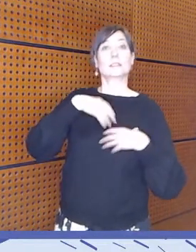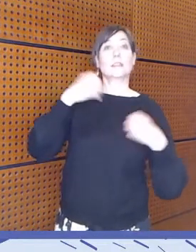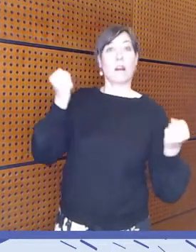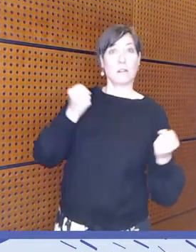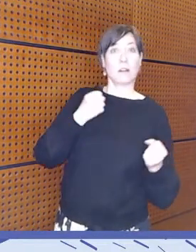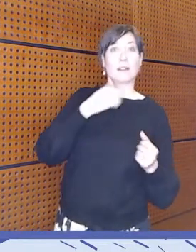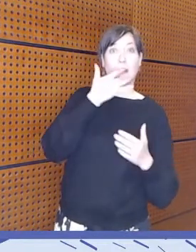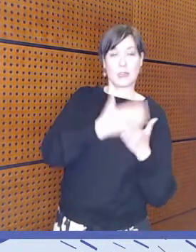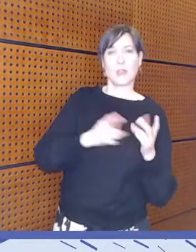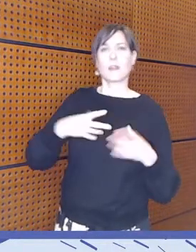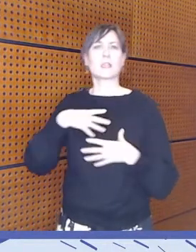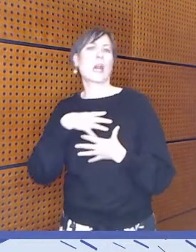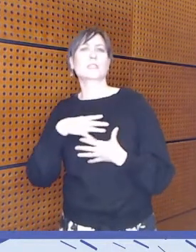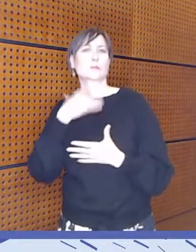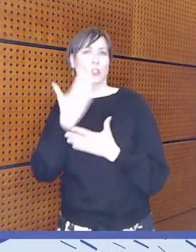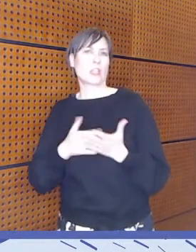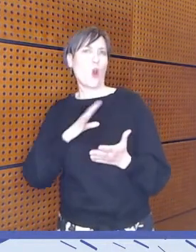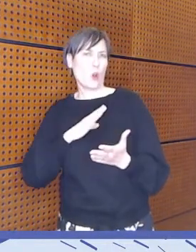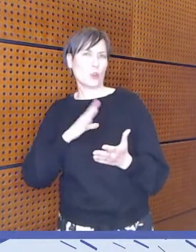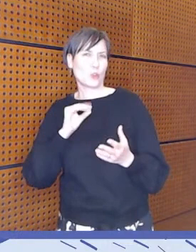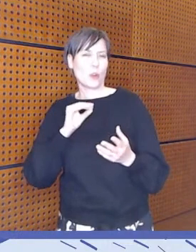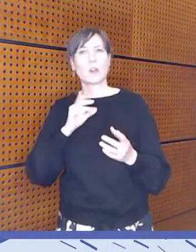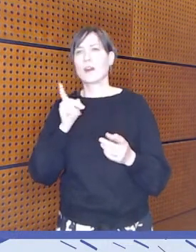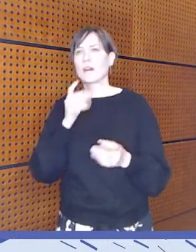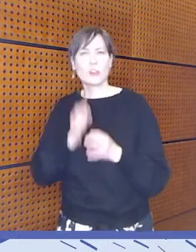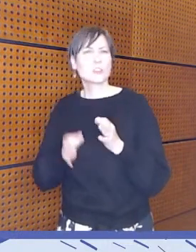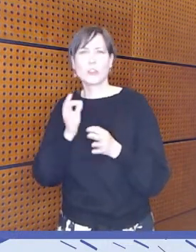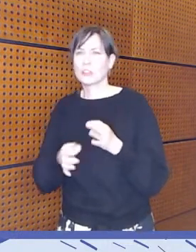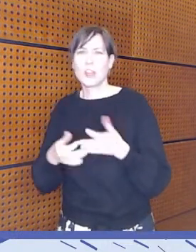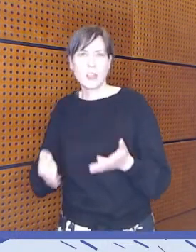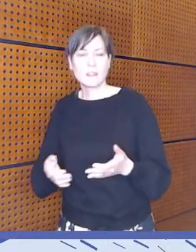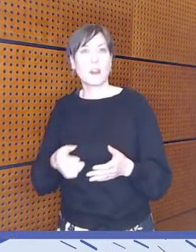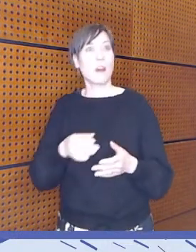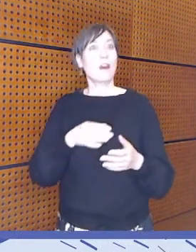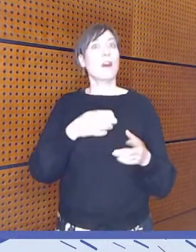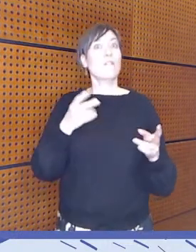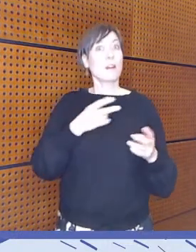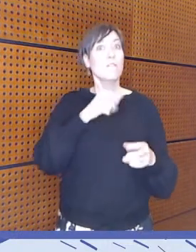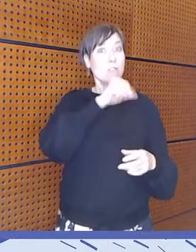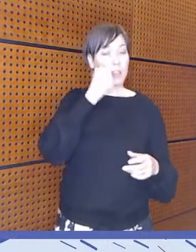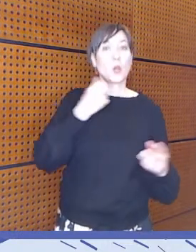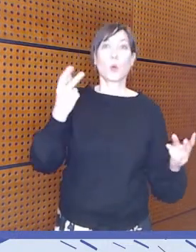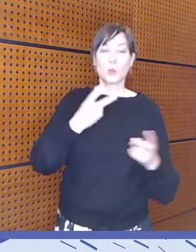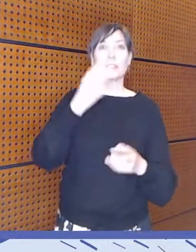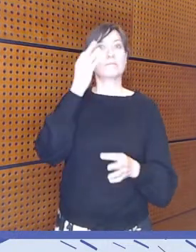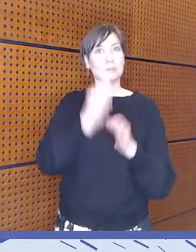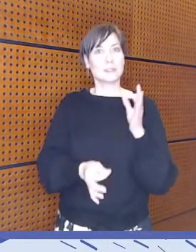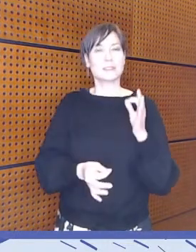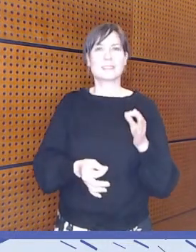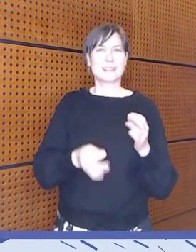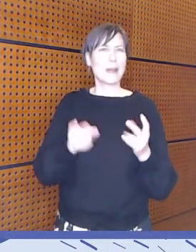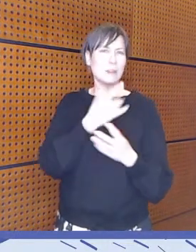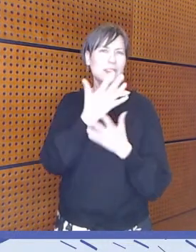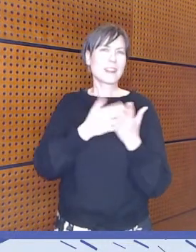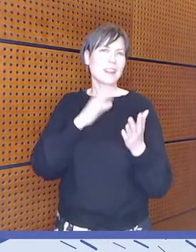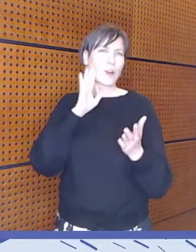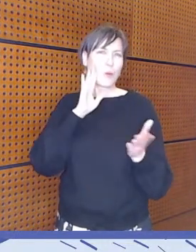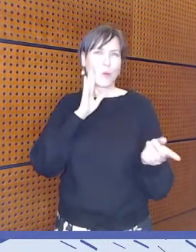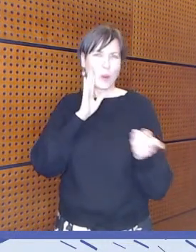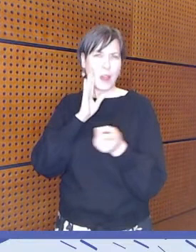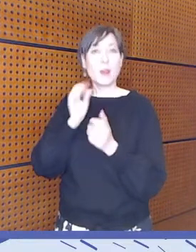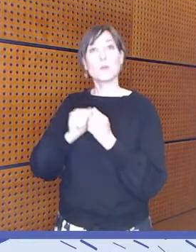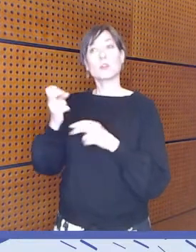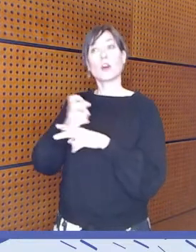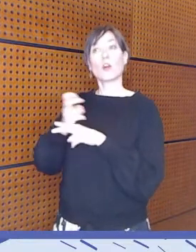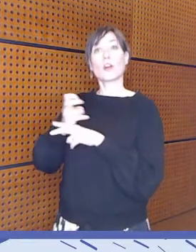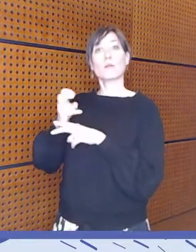kuinka mikään ei onnistunut kuin minulla oli. Tai sitten niitä, kuinka näistä vaikeuksista huolimatta minä pääsin. Ja aika usein meidän kokemusasiantuntijat sanovat,